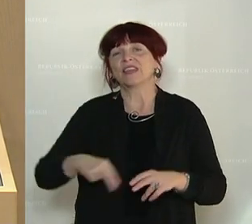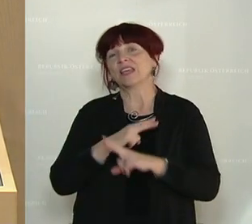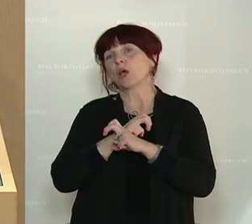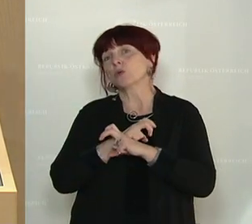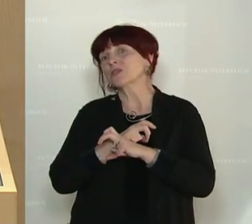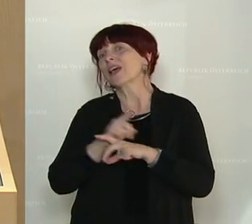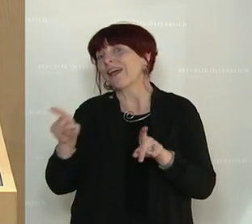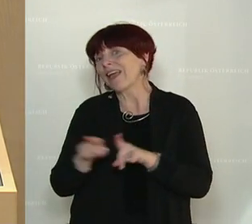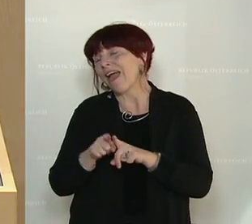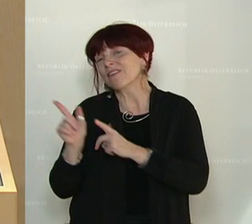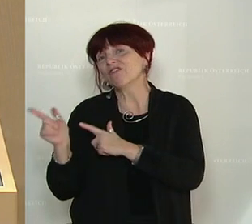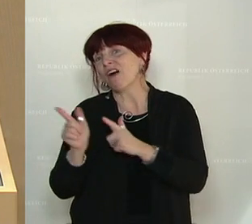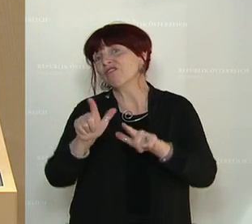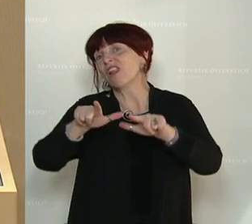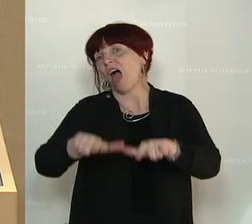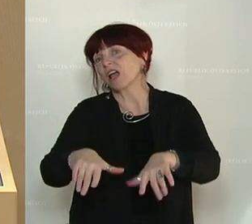-Devotionalien ausgehoben.